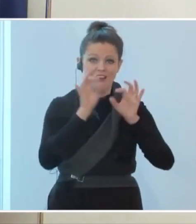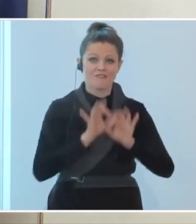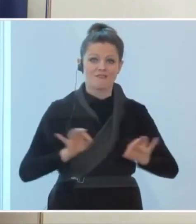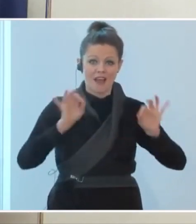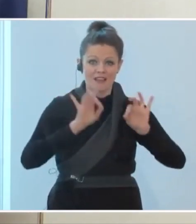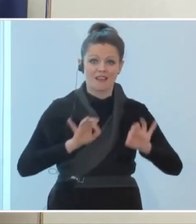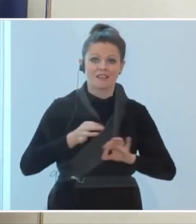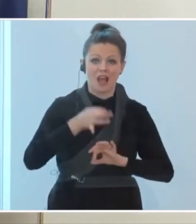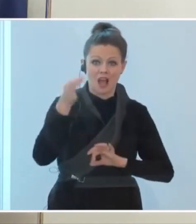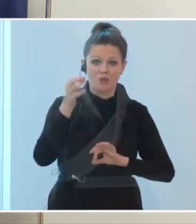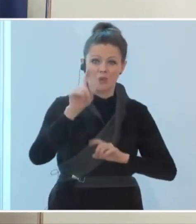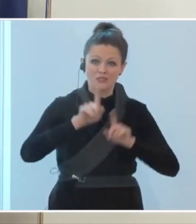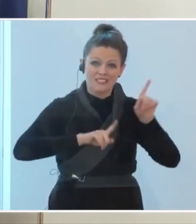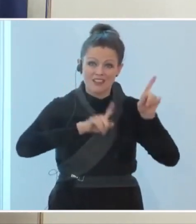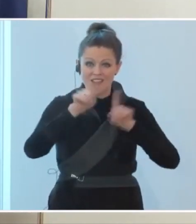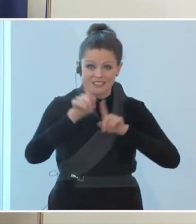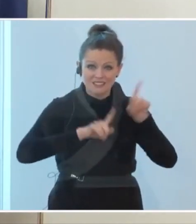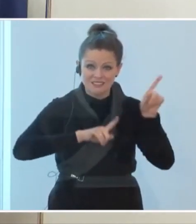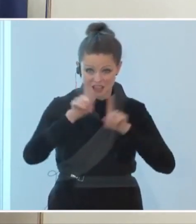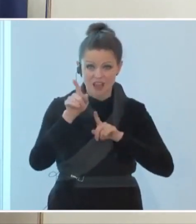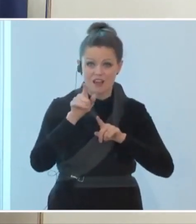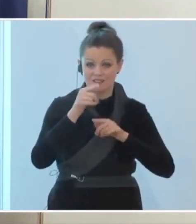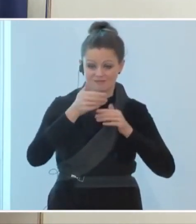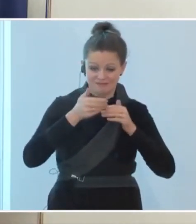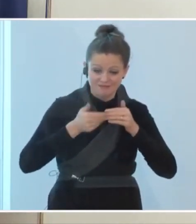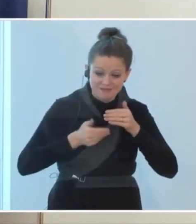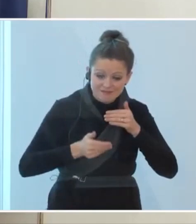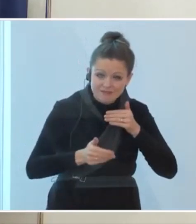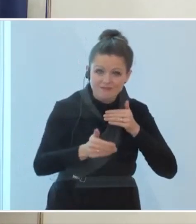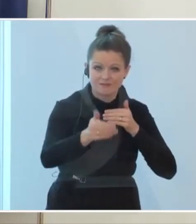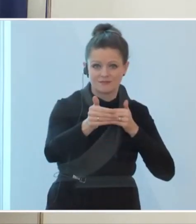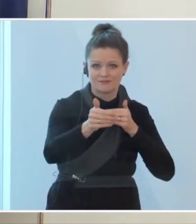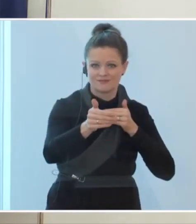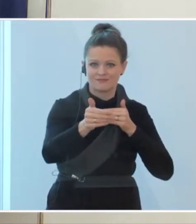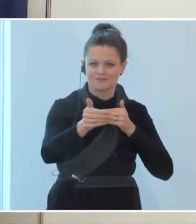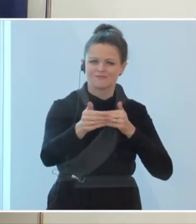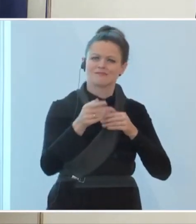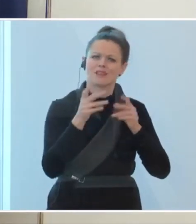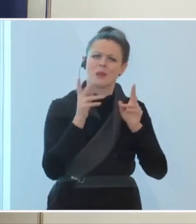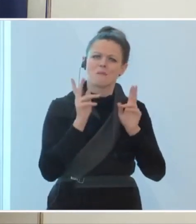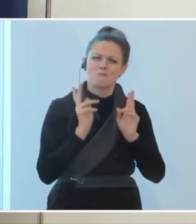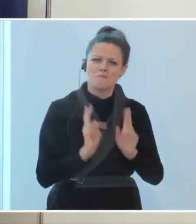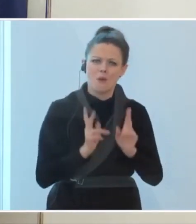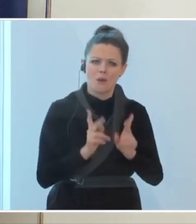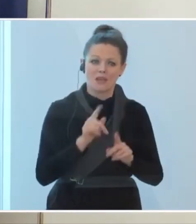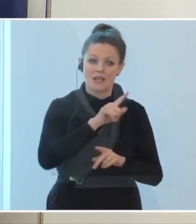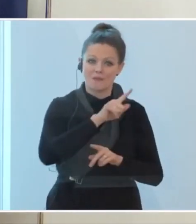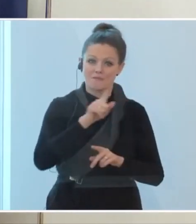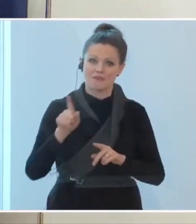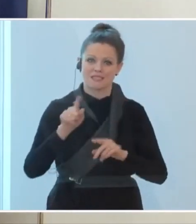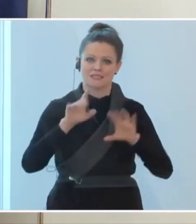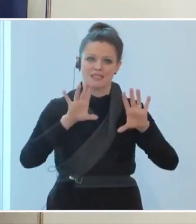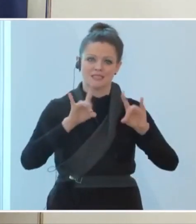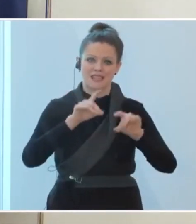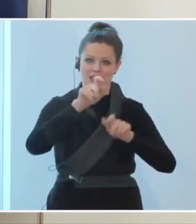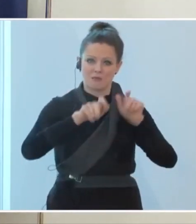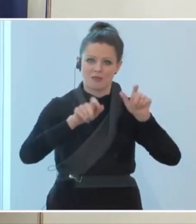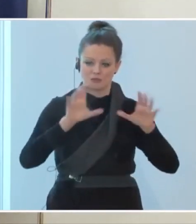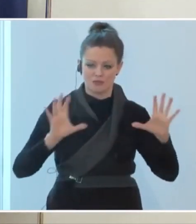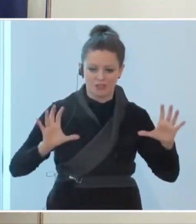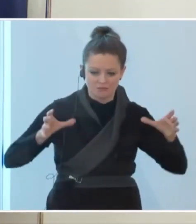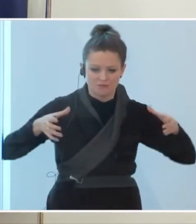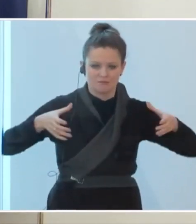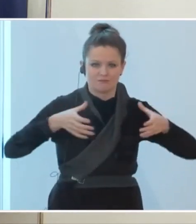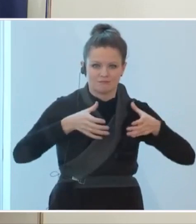Jahreswechsel die Möglichkeit haben wollen, dass man in einem Personenkreis von bis zu zehn Personen diese